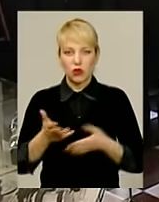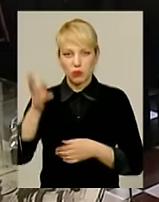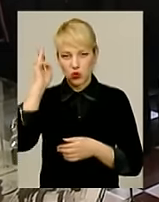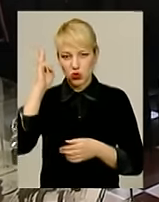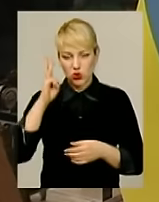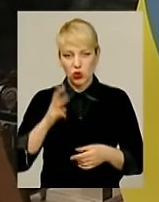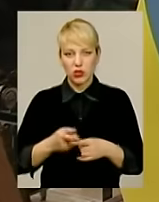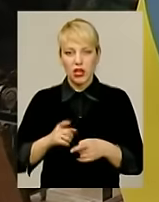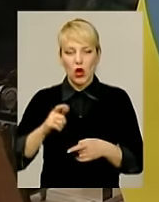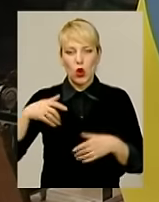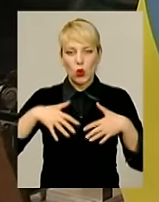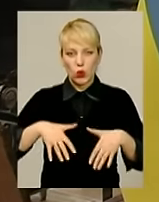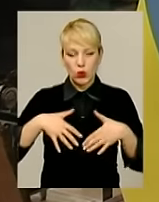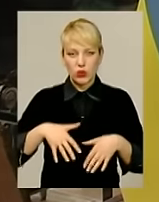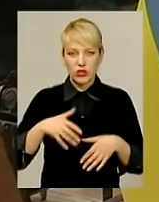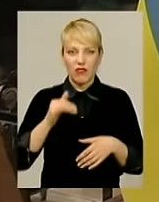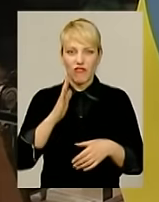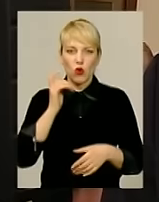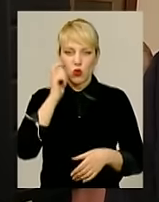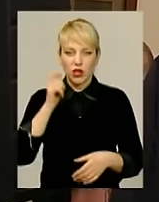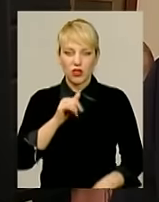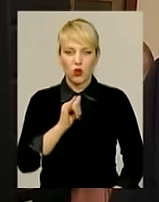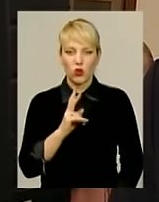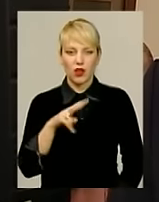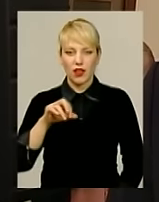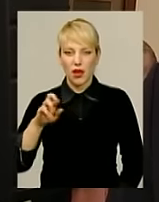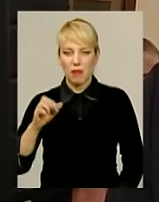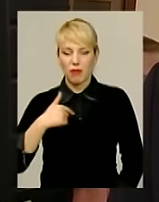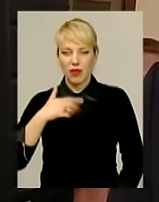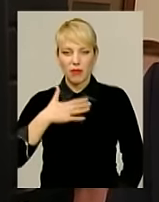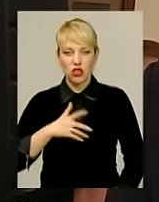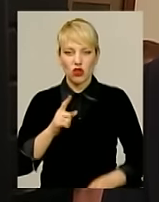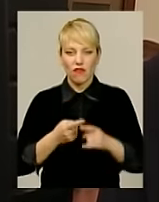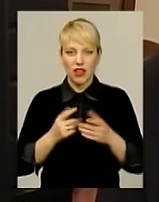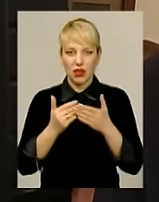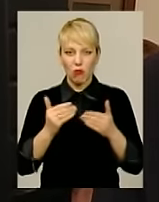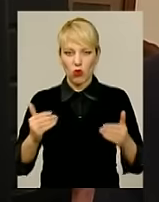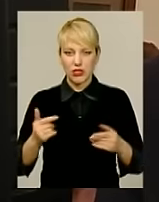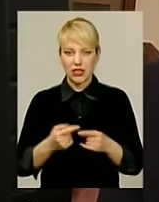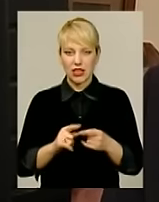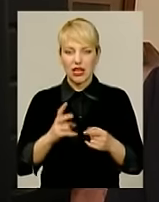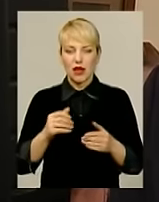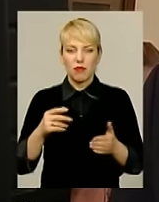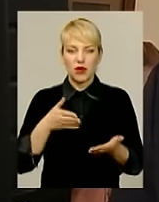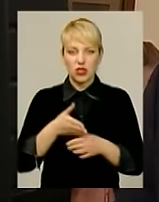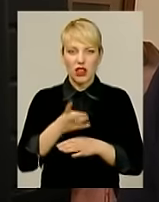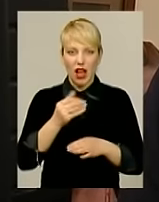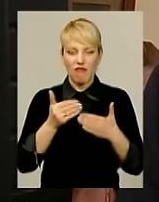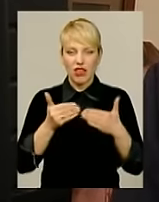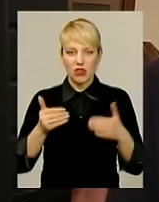посол Республіки Грузії в Україні Михаїл Уклеба. Мені приємно, що в цьому музею ми відкриваємо фотохудожників.